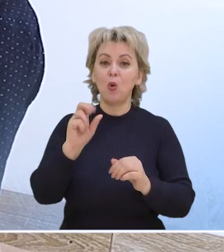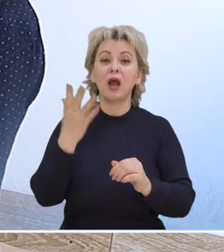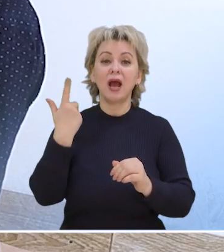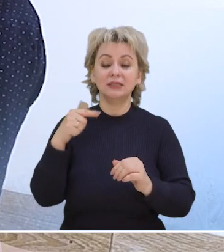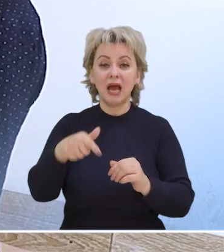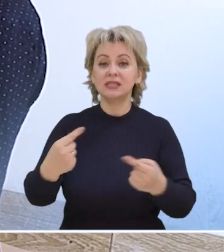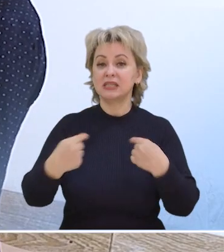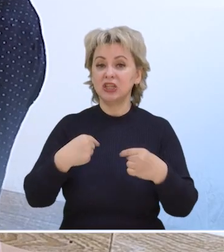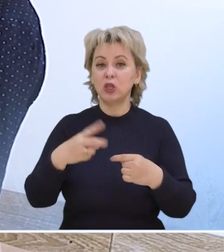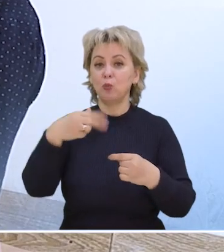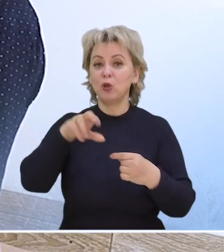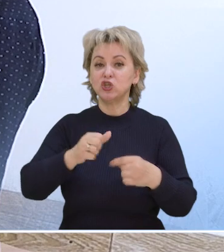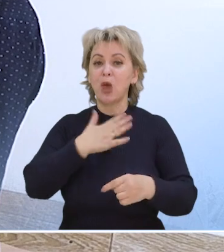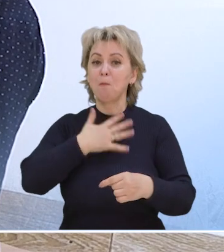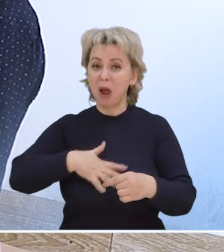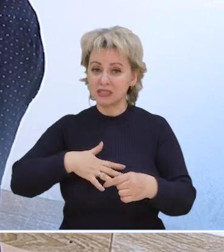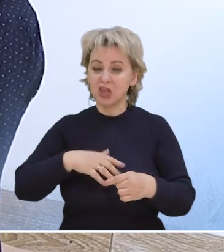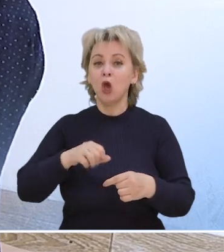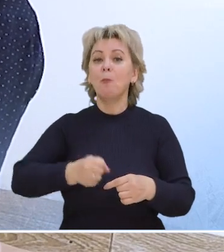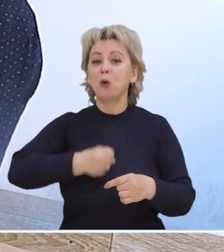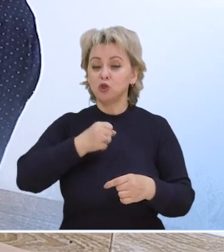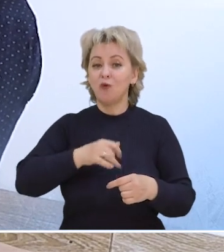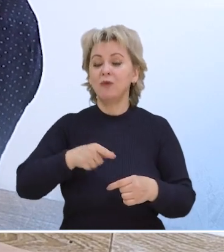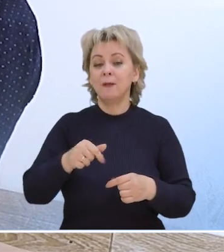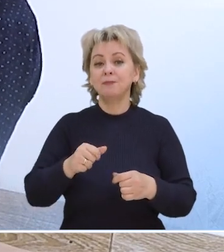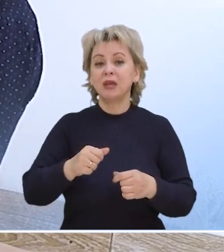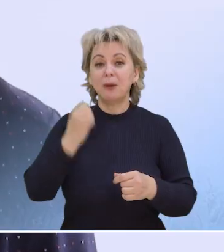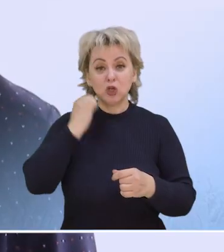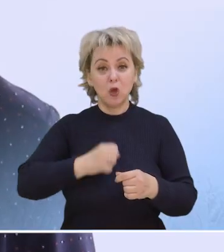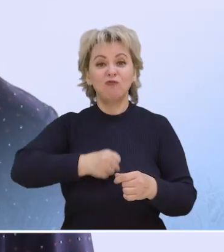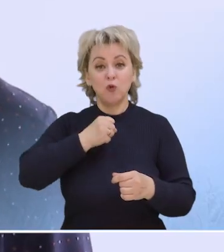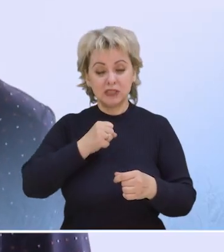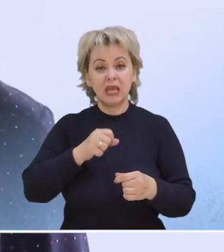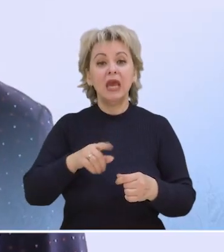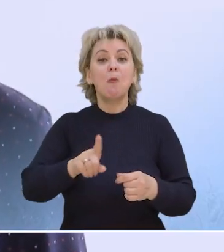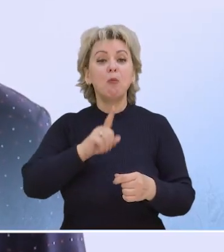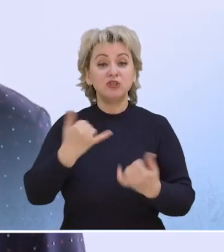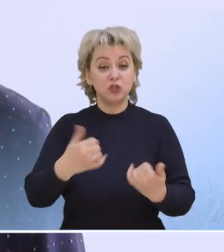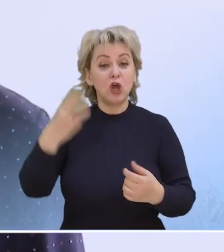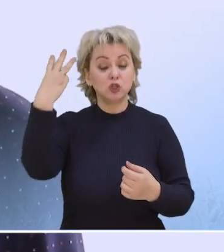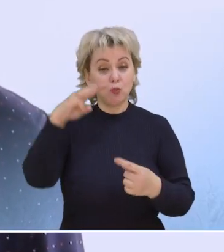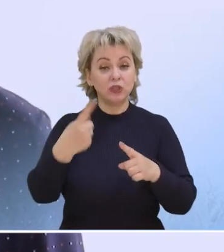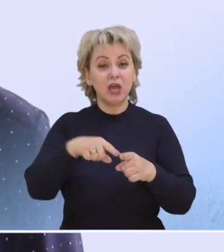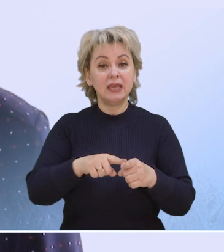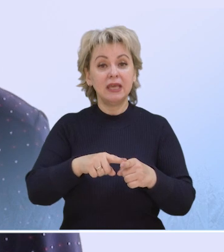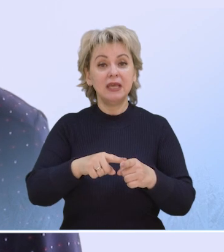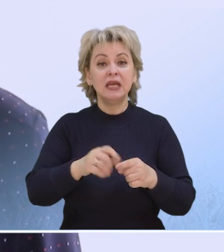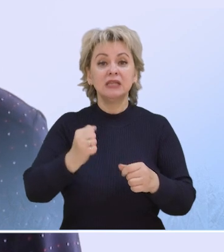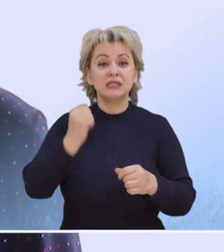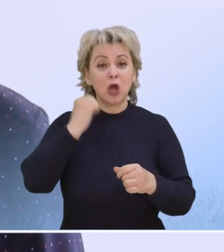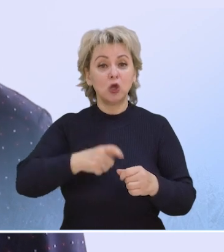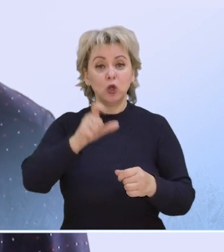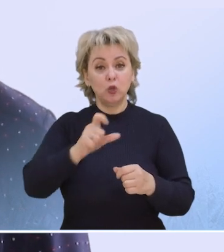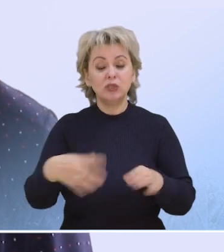когда страдает мышечная масса в пожилом возрасте. Сейчас очень модно, и пожилые люди на это как-то